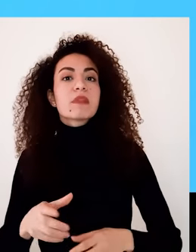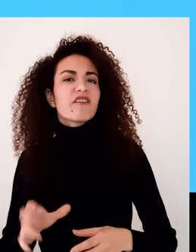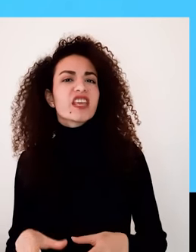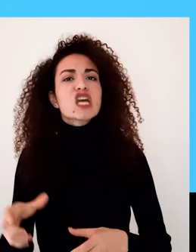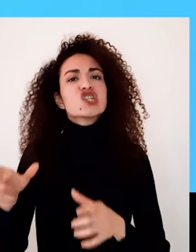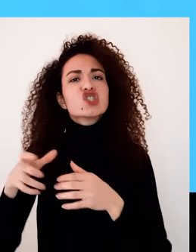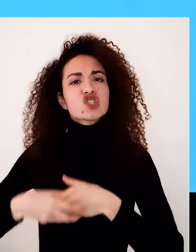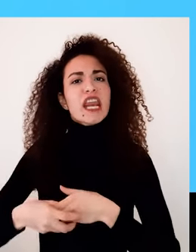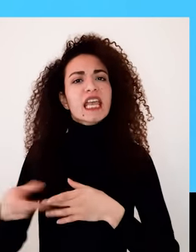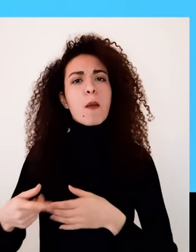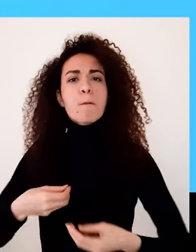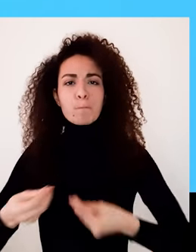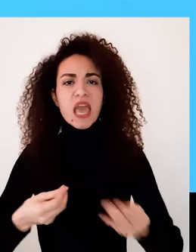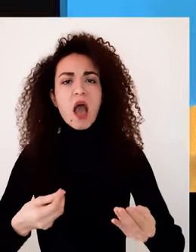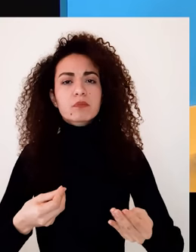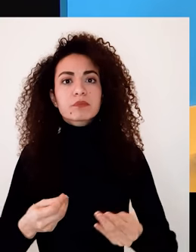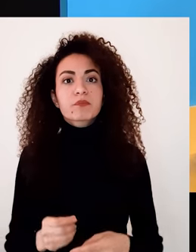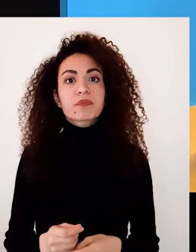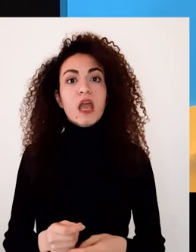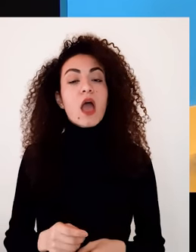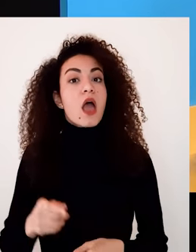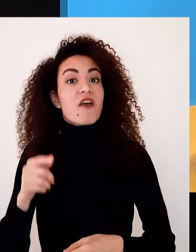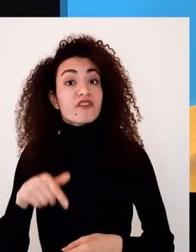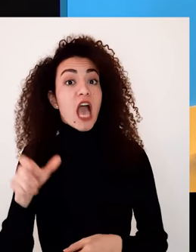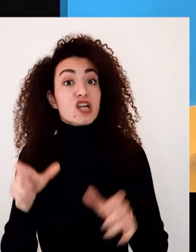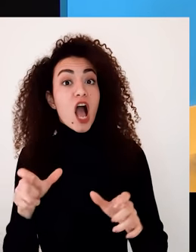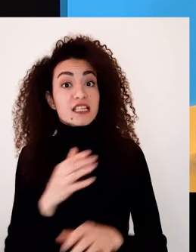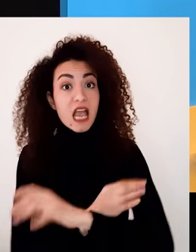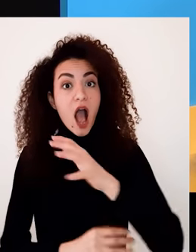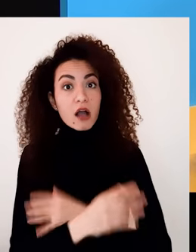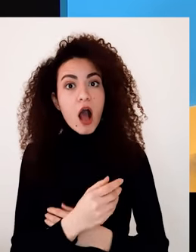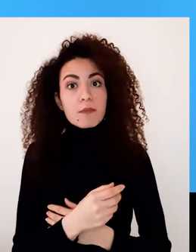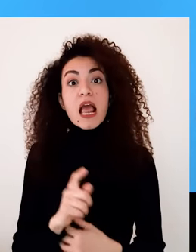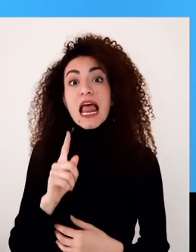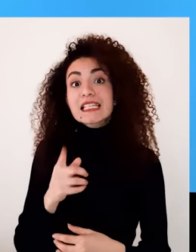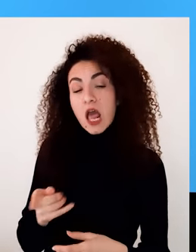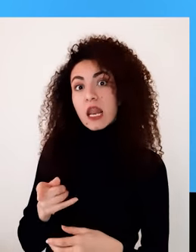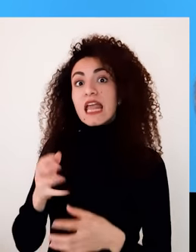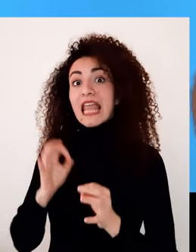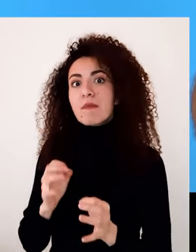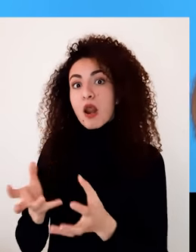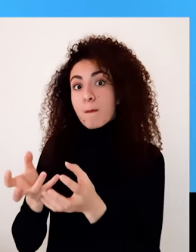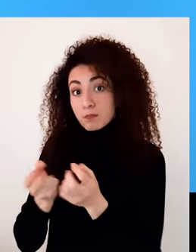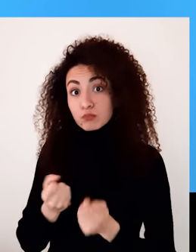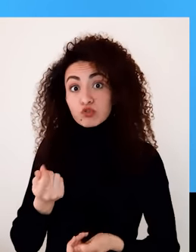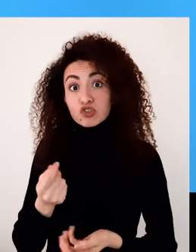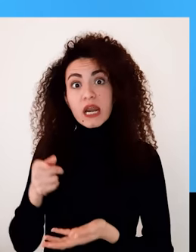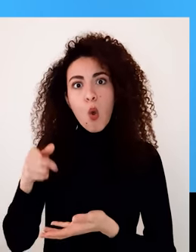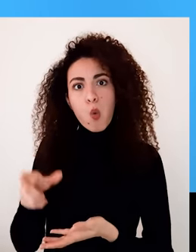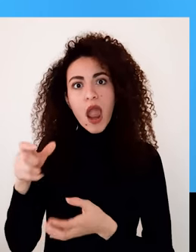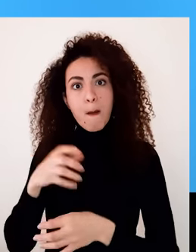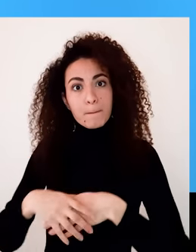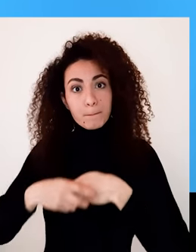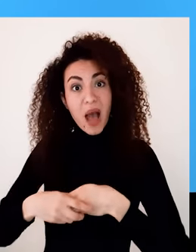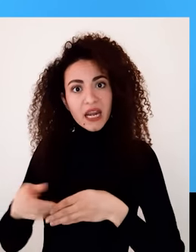معينة ليس فقط بسبب نوعية السلعة ولكن أيضاً لو تمثل قيم يؤمن فيها أصبح الإنفلونسرز أو المؤثرين